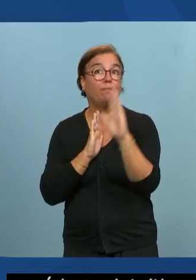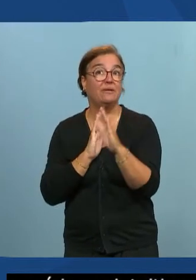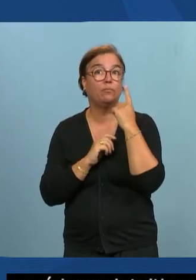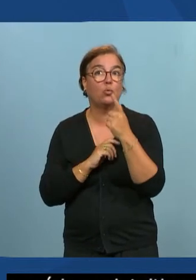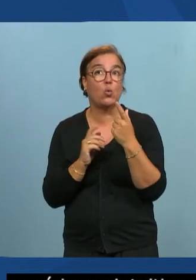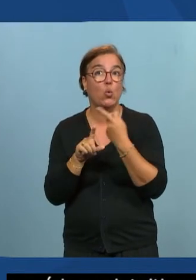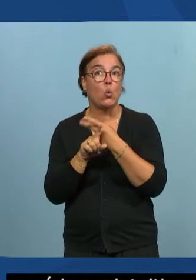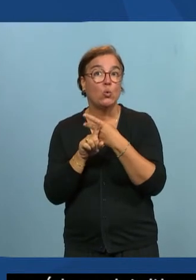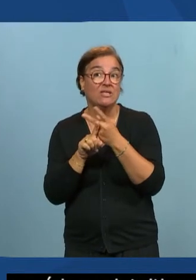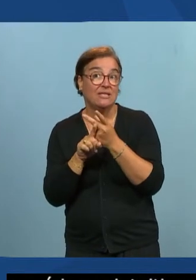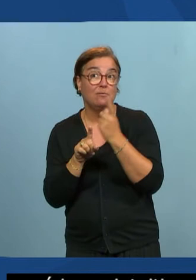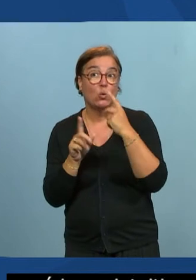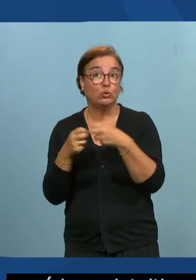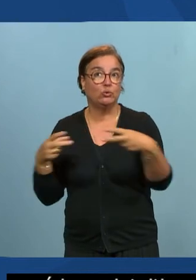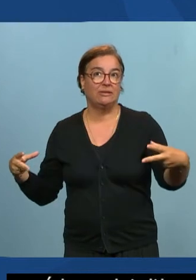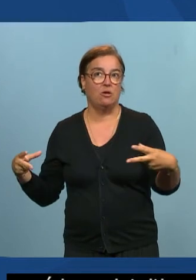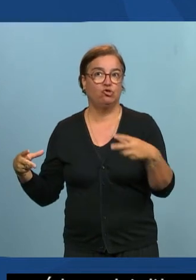outils qui permettent de sous-titrer